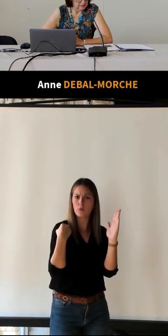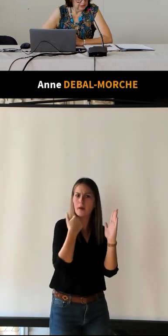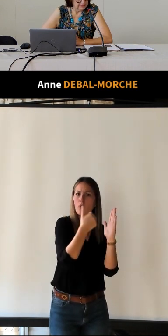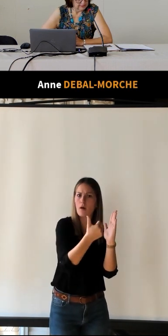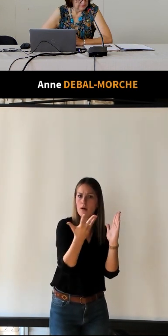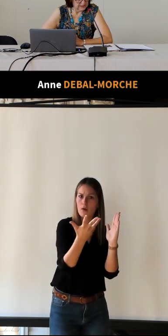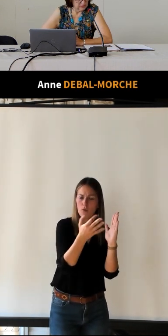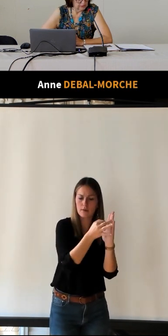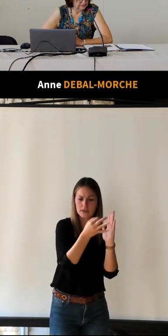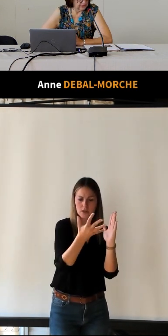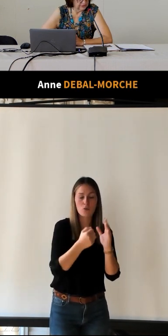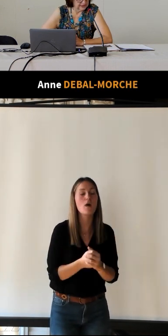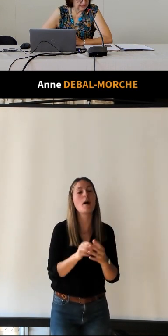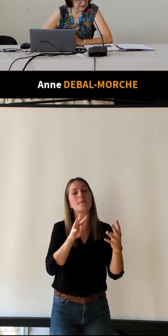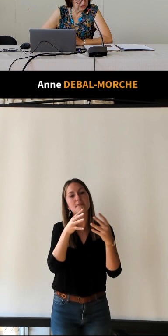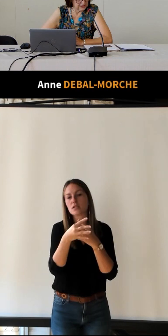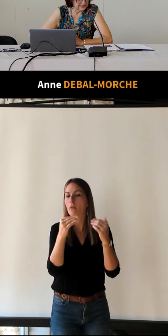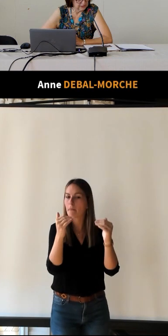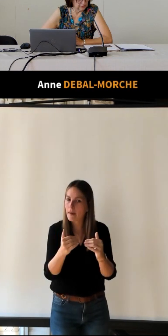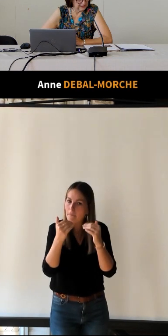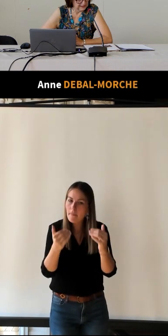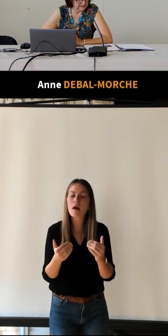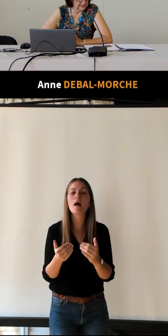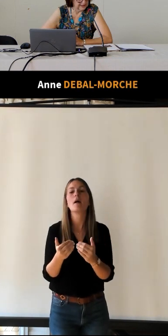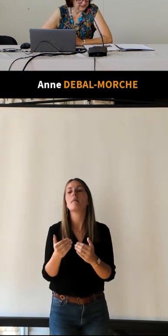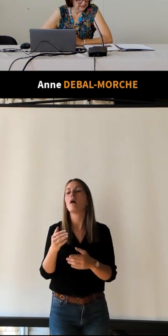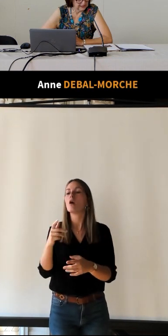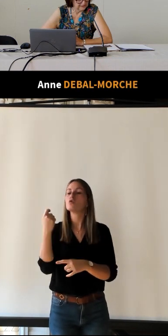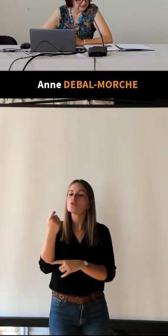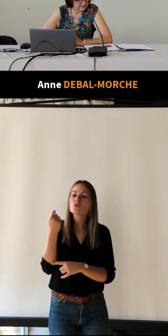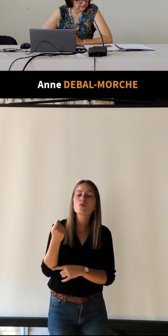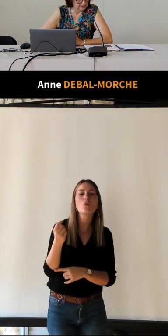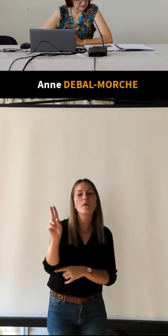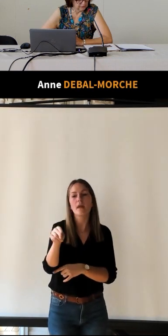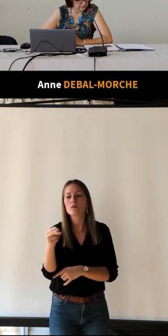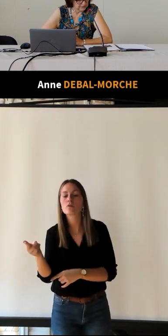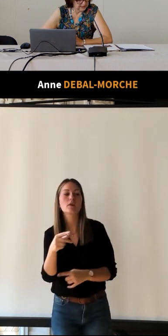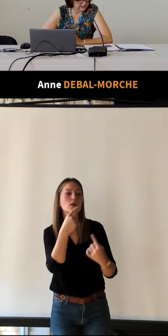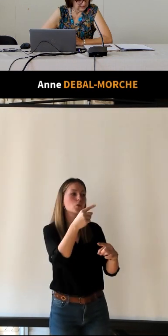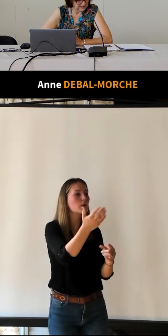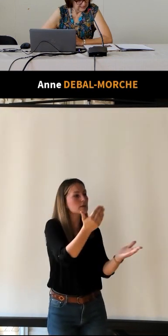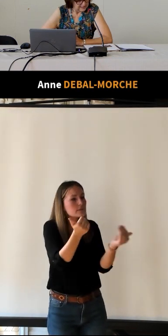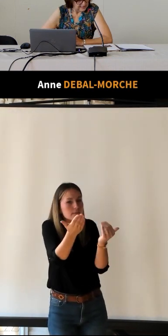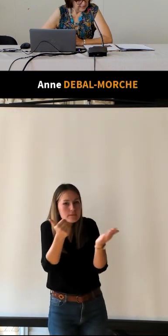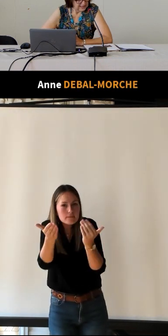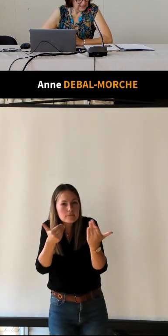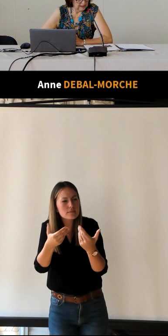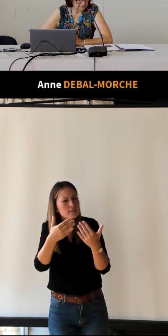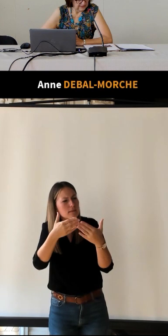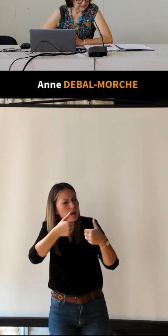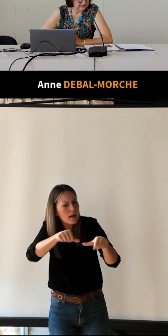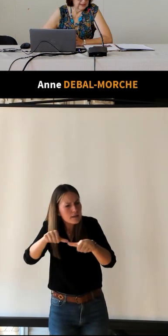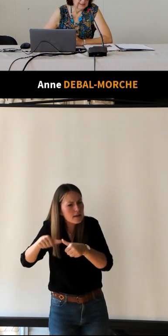les mêmes missions, faire connaître les richesses naturelles, attirer les visiteurs, les retenir. Et,